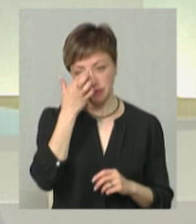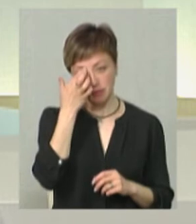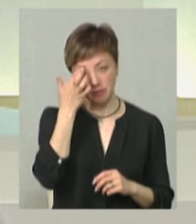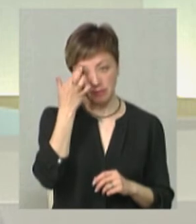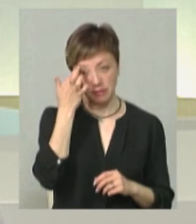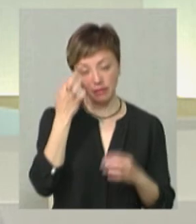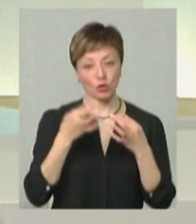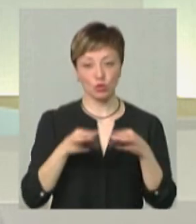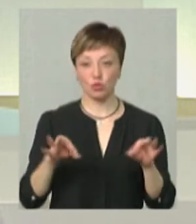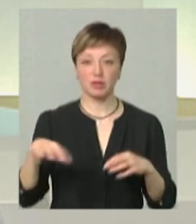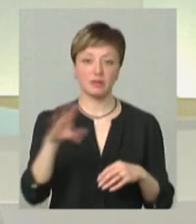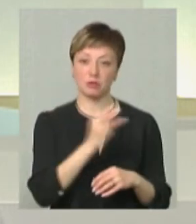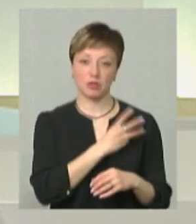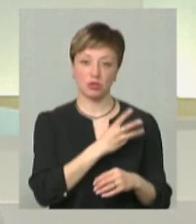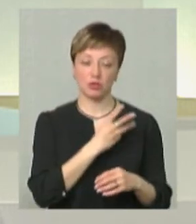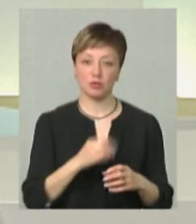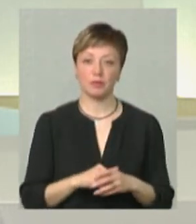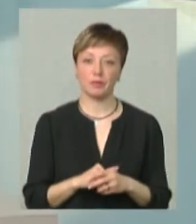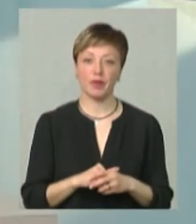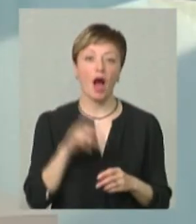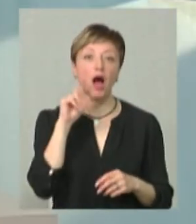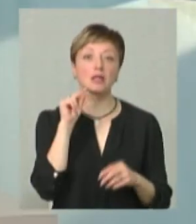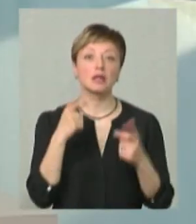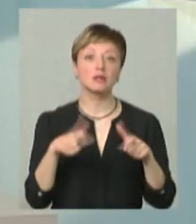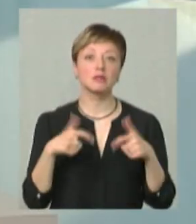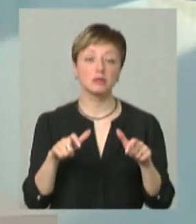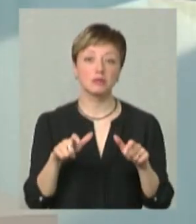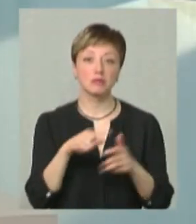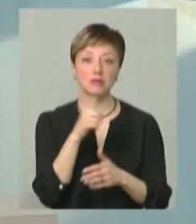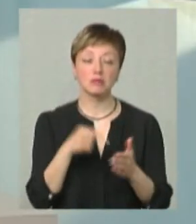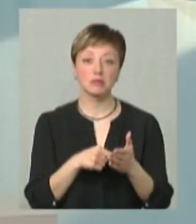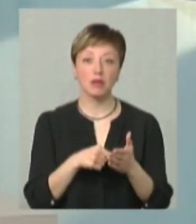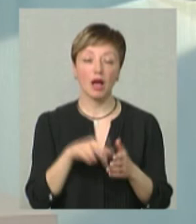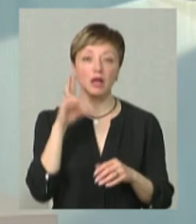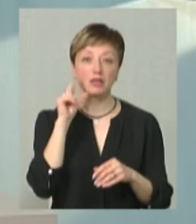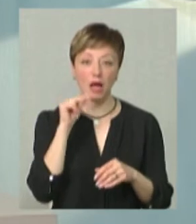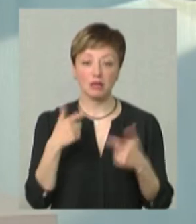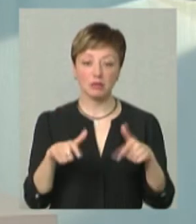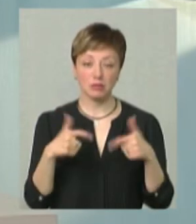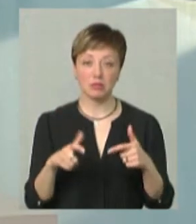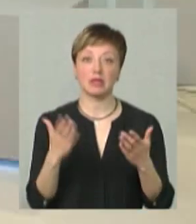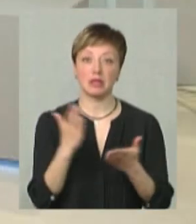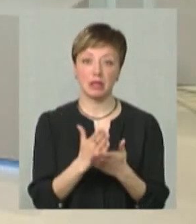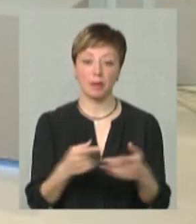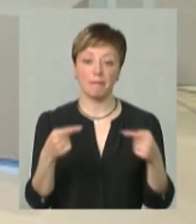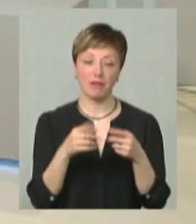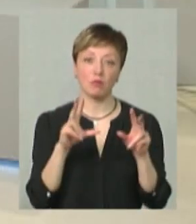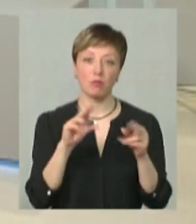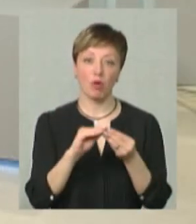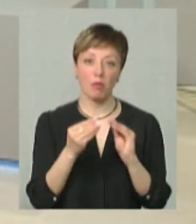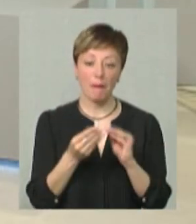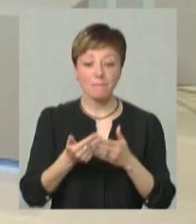доступний всім бажаючим. А дати складання тесту вже визначені? Значить, з датами складання тесту є певні проблеми.